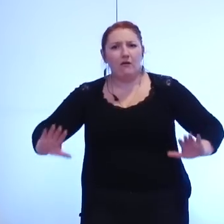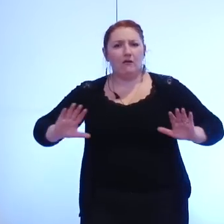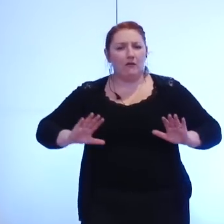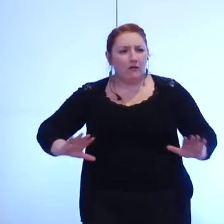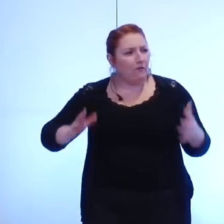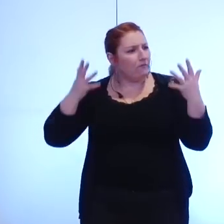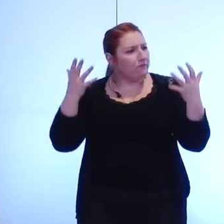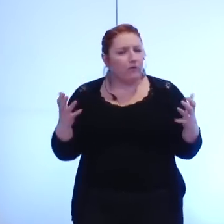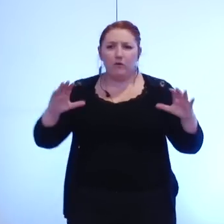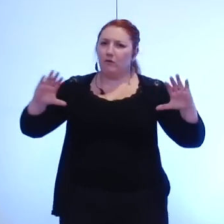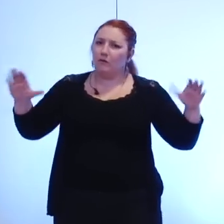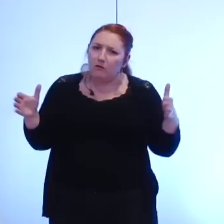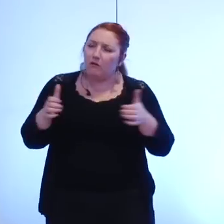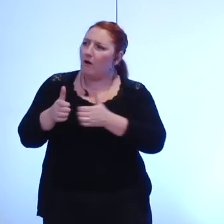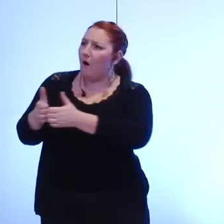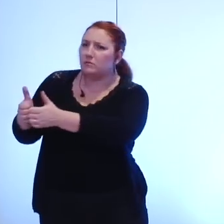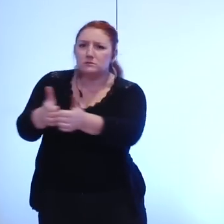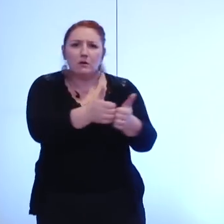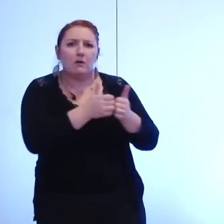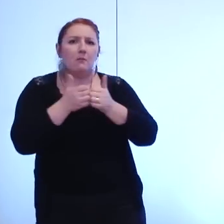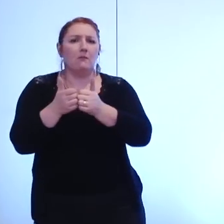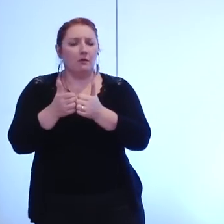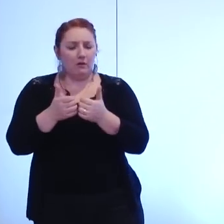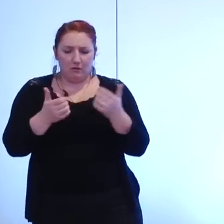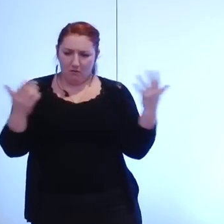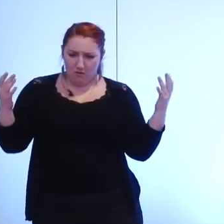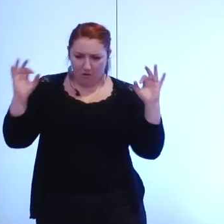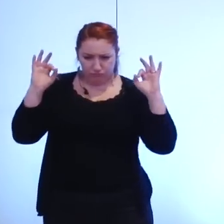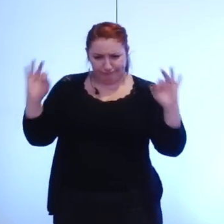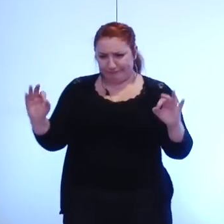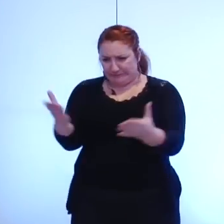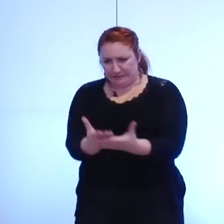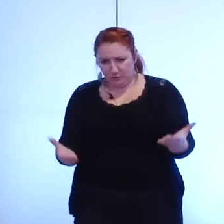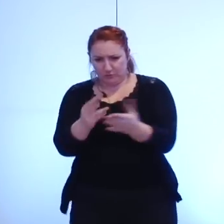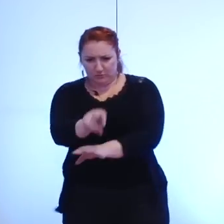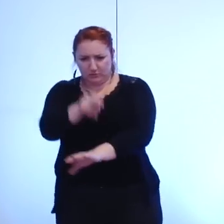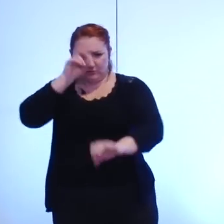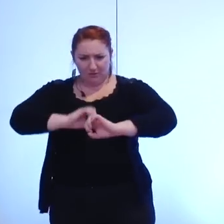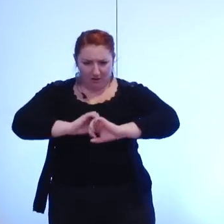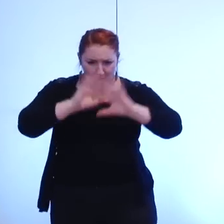volonté collective tout simplement de bien définir et de bien articuler